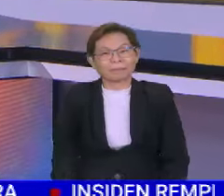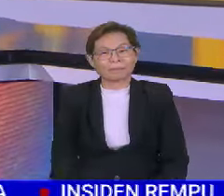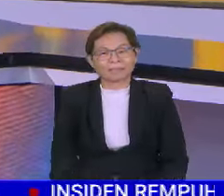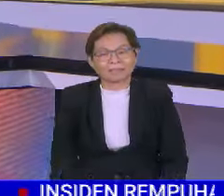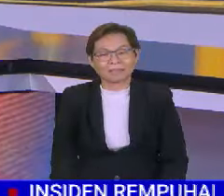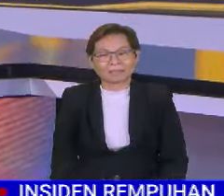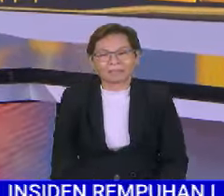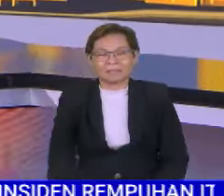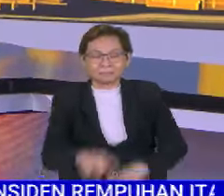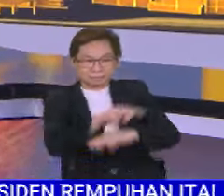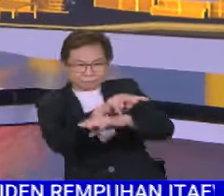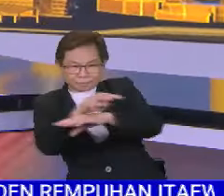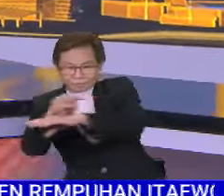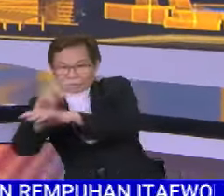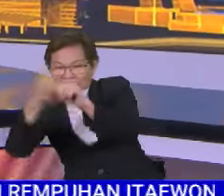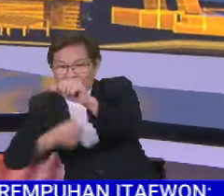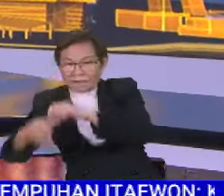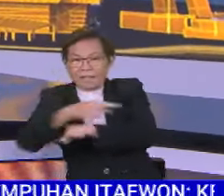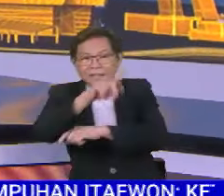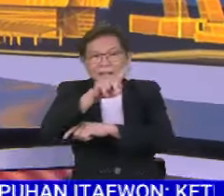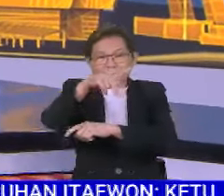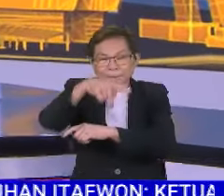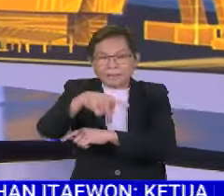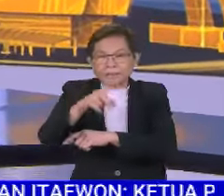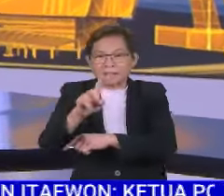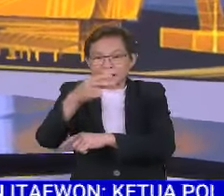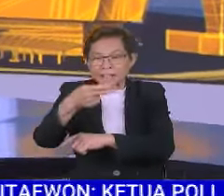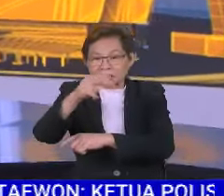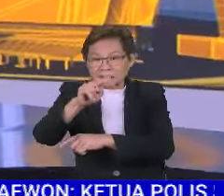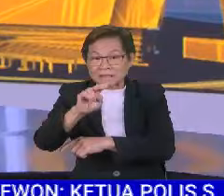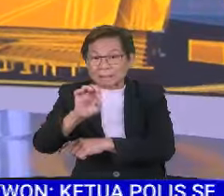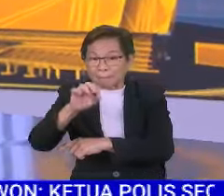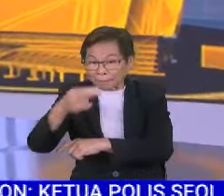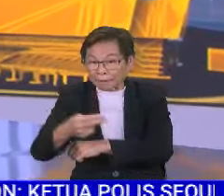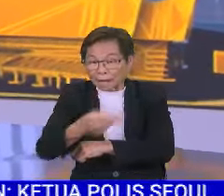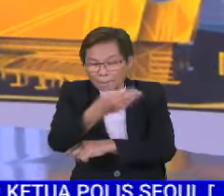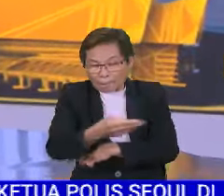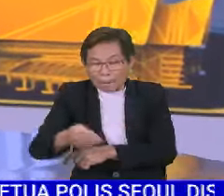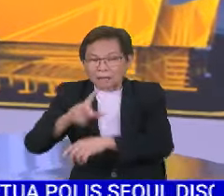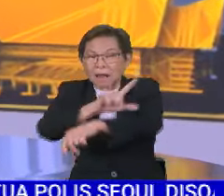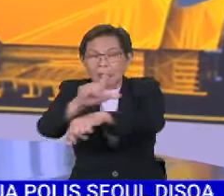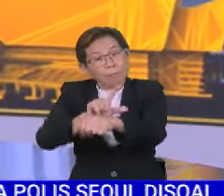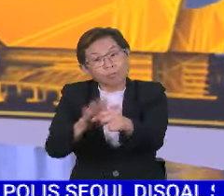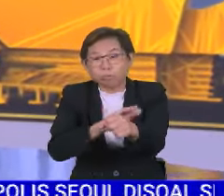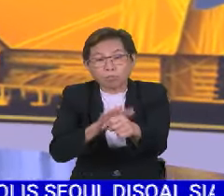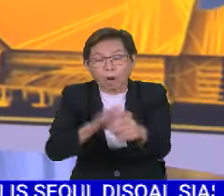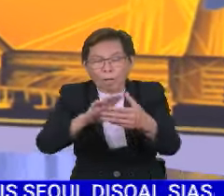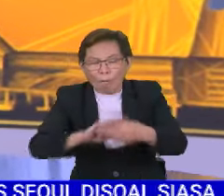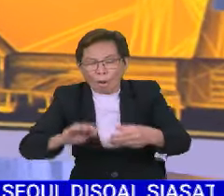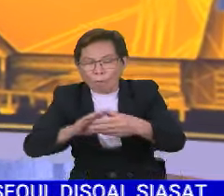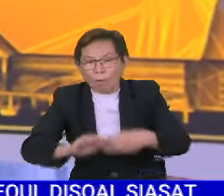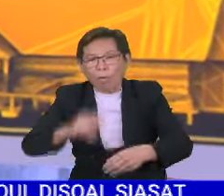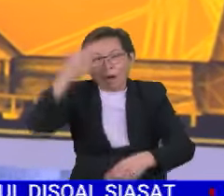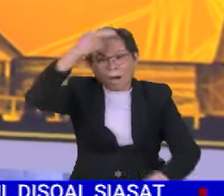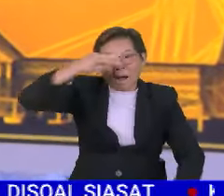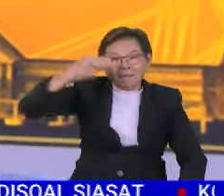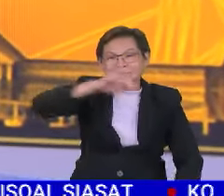Seterusnya, Pemantauan Harian KPDNHP pastikan bekalan barang keperluan di Labuan mencukupi. Pericanya, kita bersama dengan